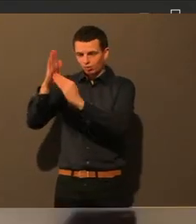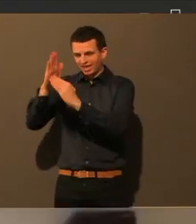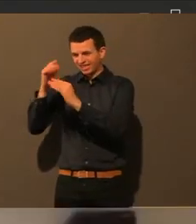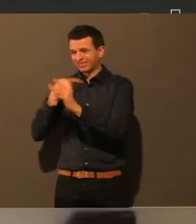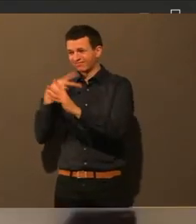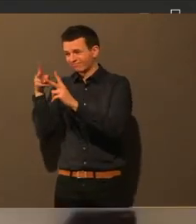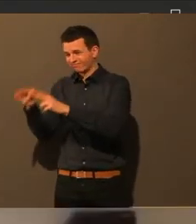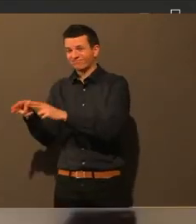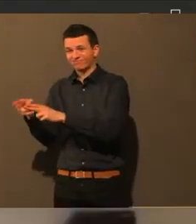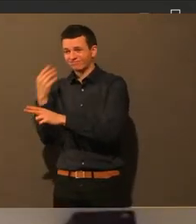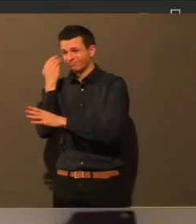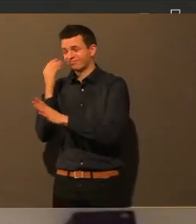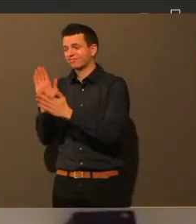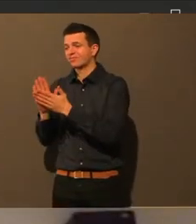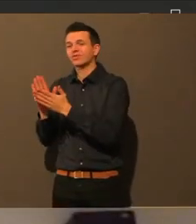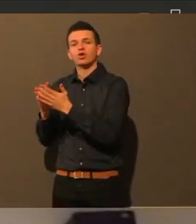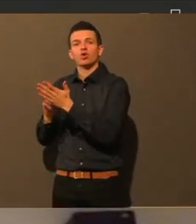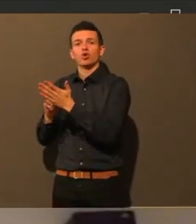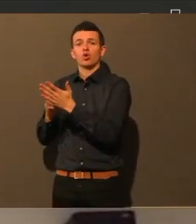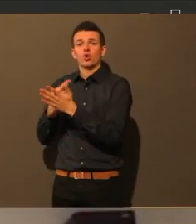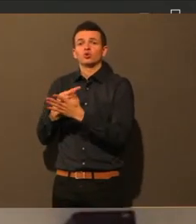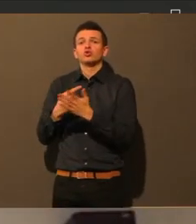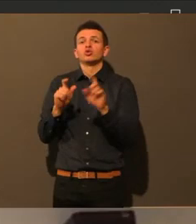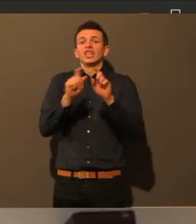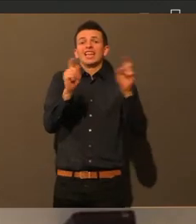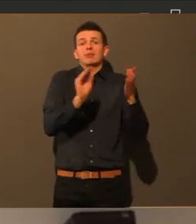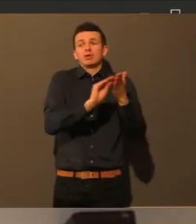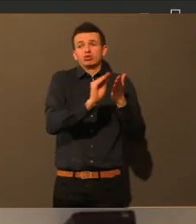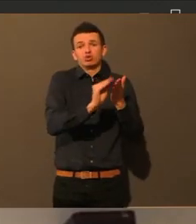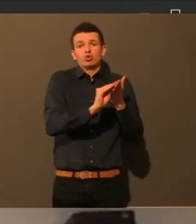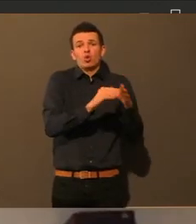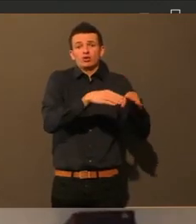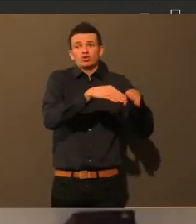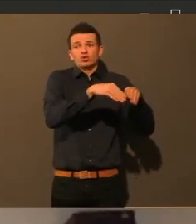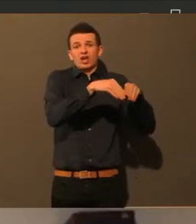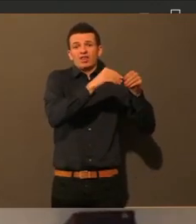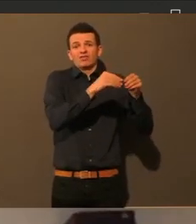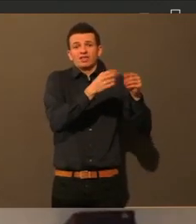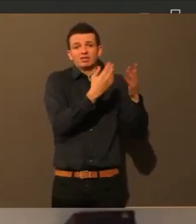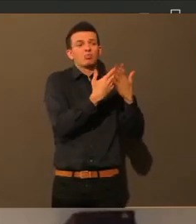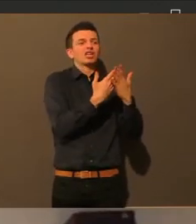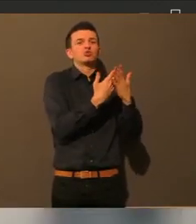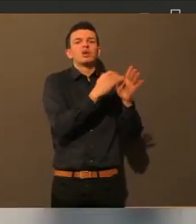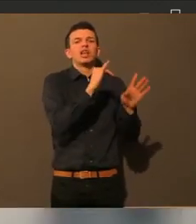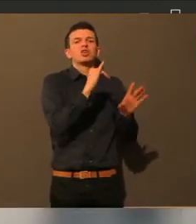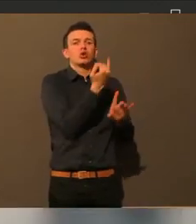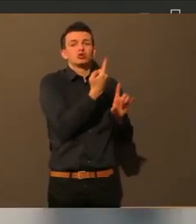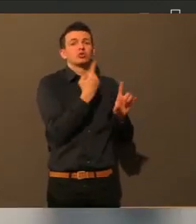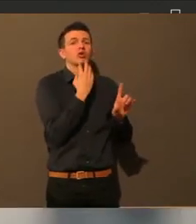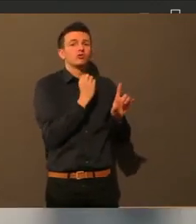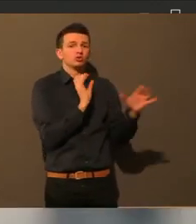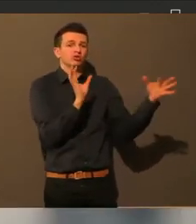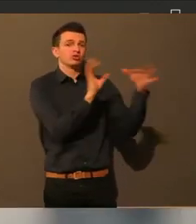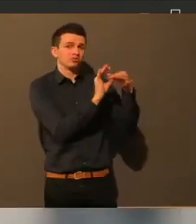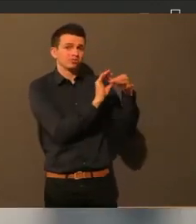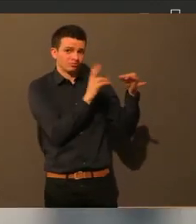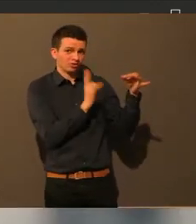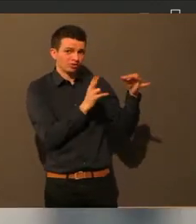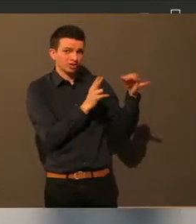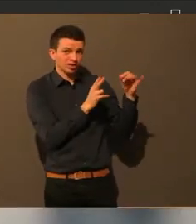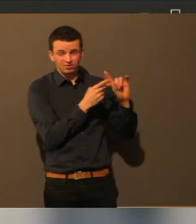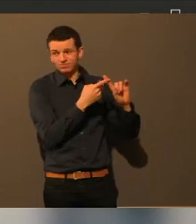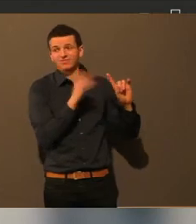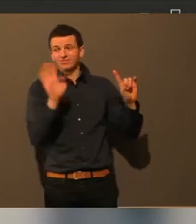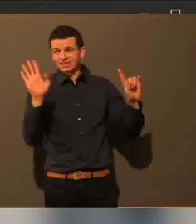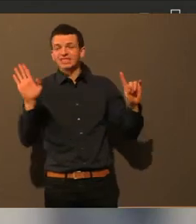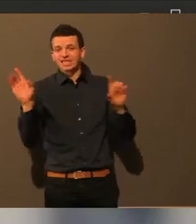wir haben es gerade mit dem Thema Schule angefangen. Und wenn ich anschaue, ich glaube, zum Beispiel der Joshua wird sicher was zum Thema Schule sagen wollen. Dann können wir vielleicht das